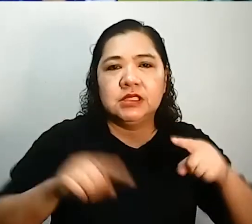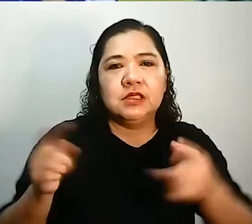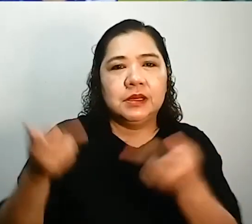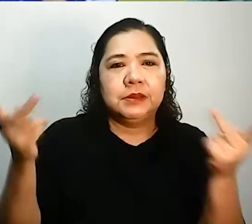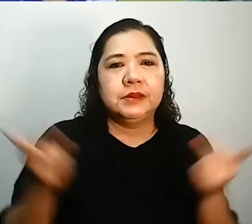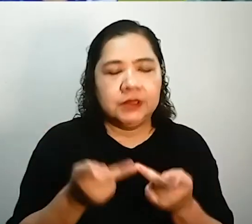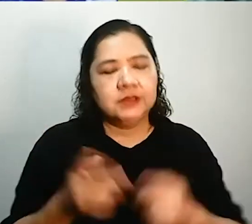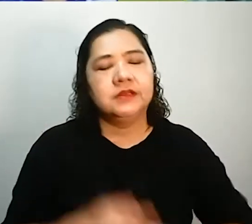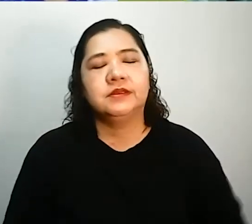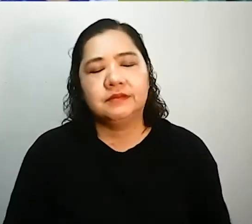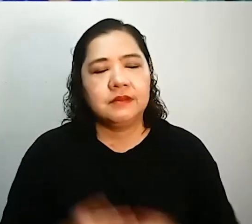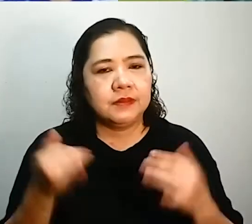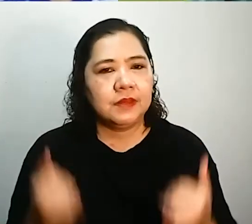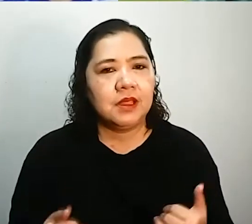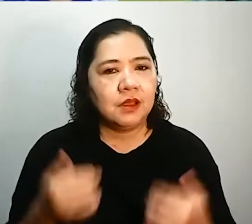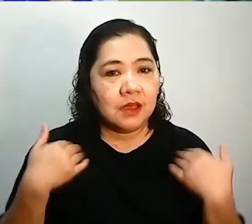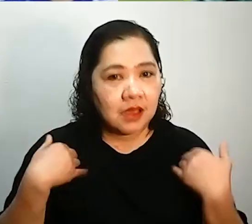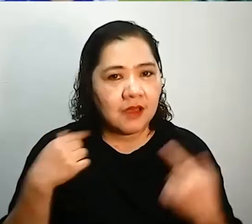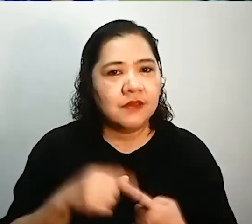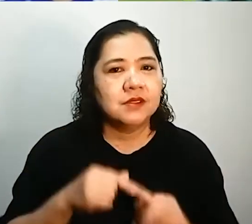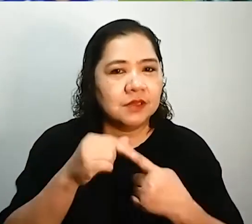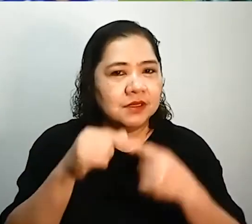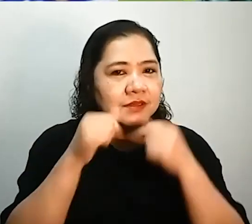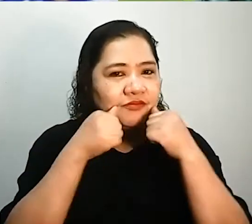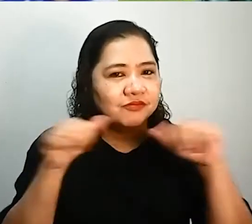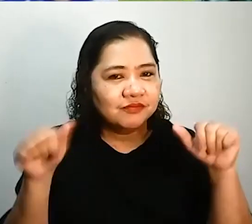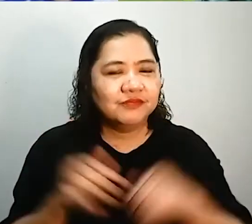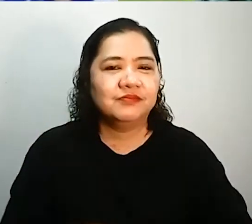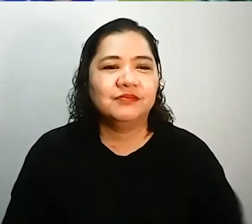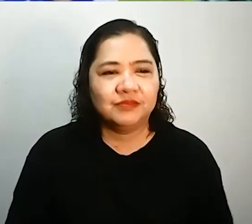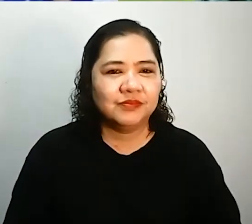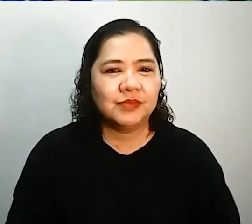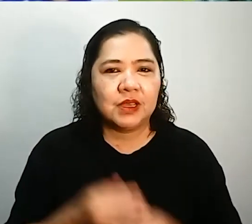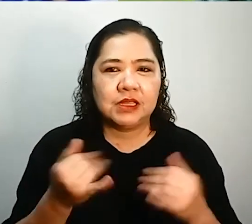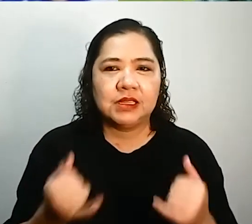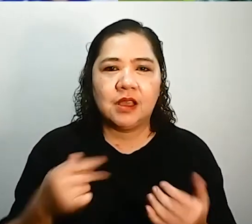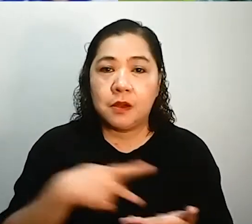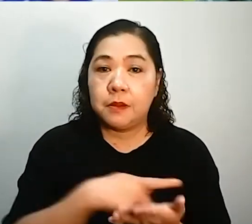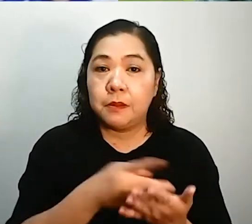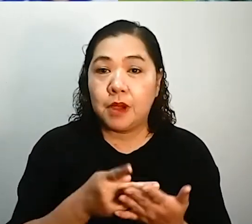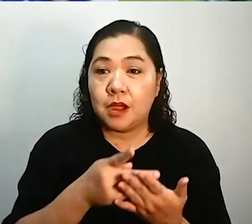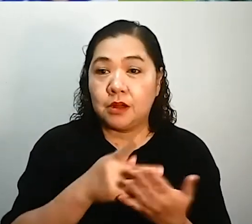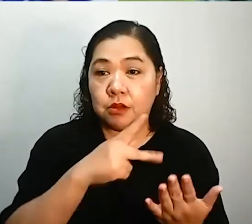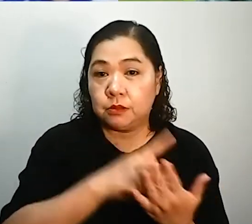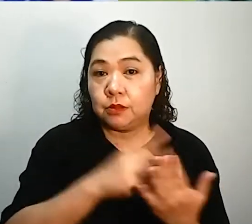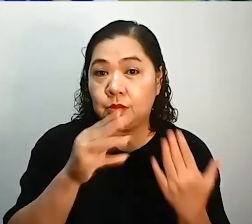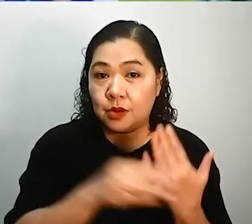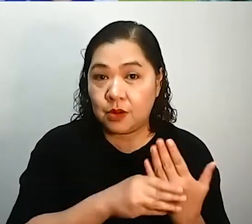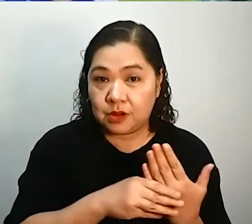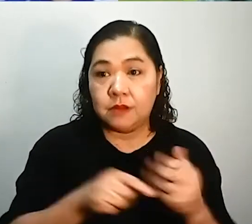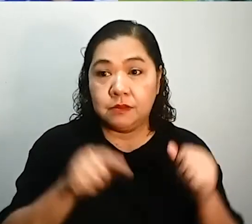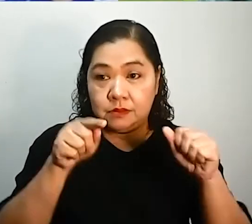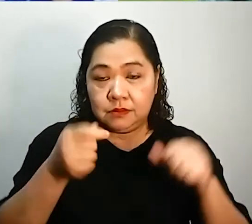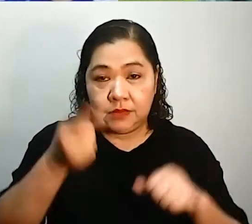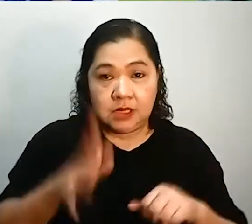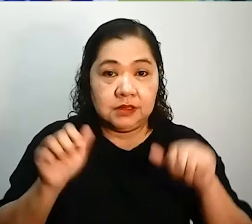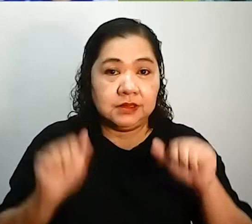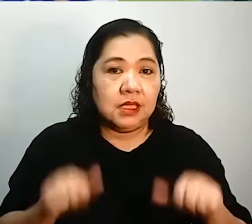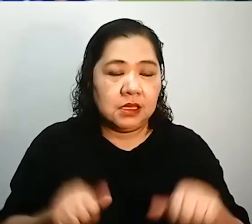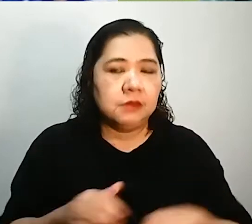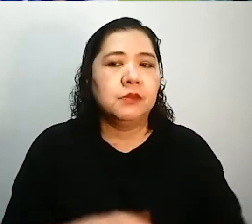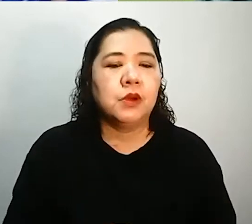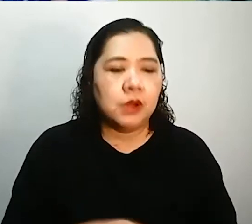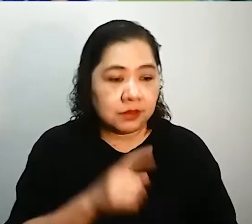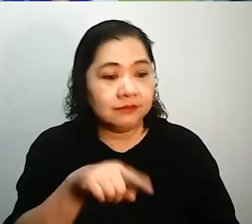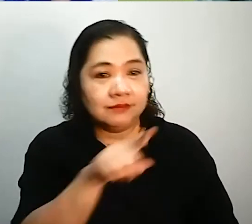special announcement po ako, ang pagbabalik po ng isang segment natin sa God is Able, through which sila po ang magiging boses ng